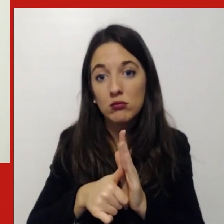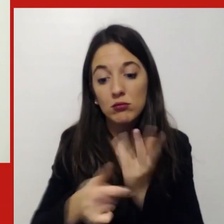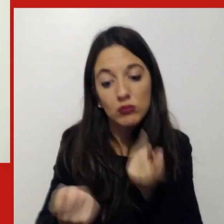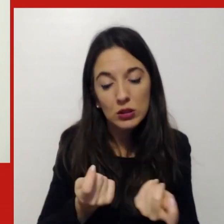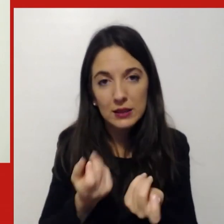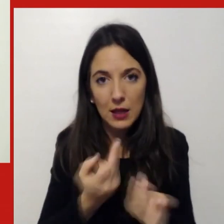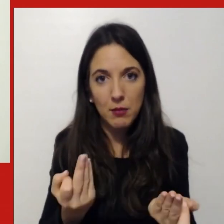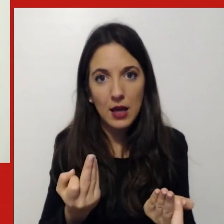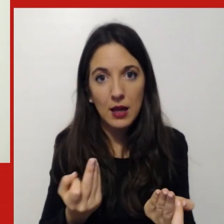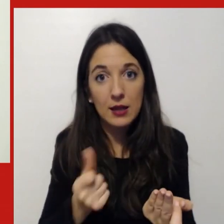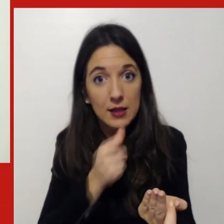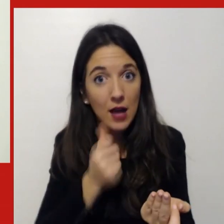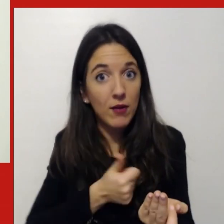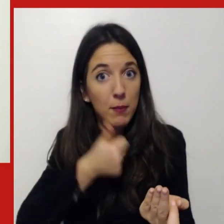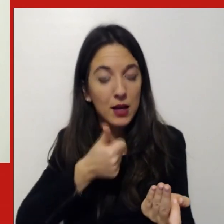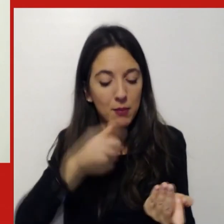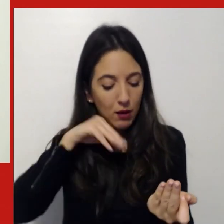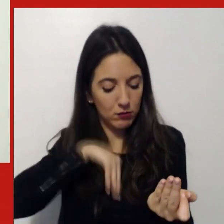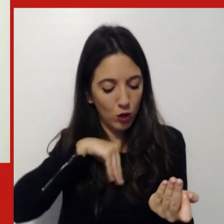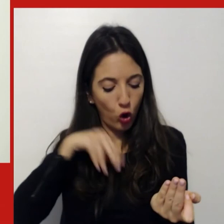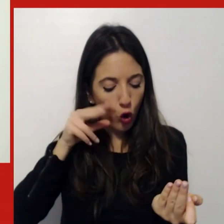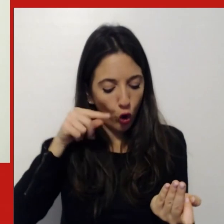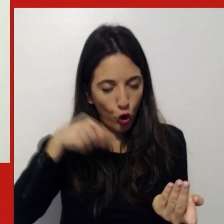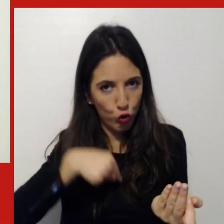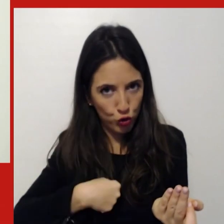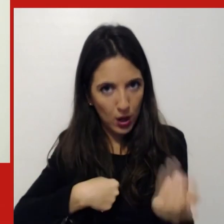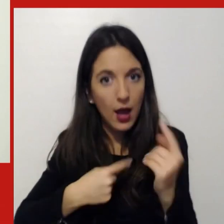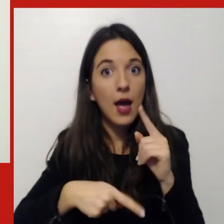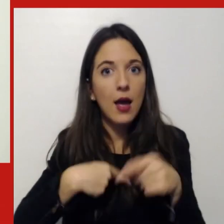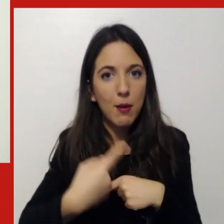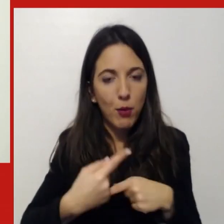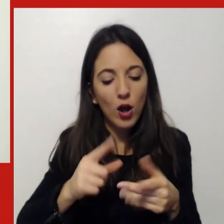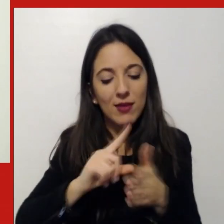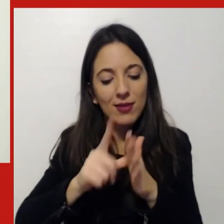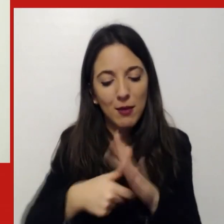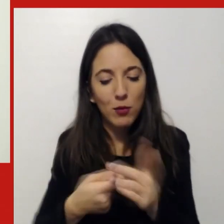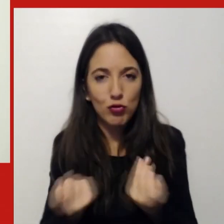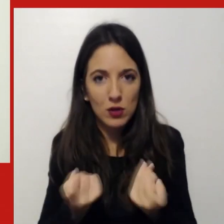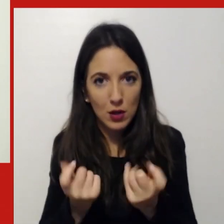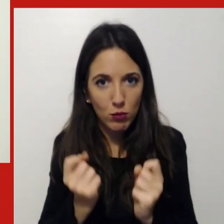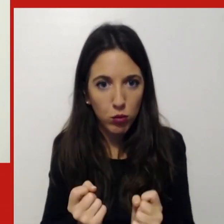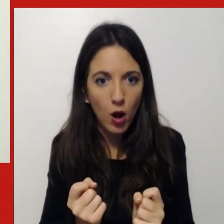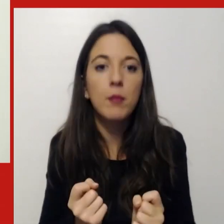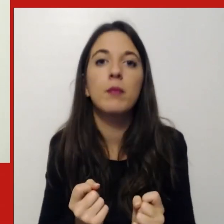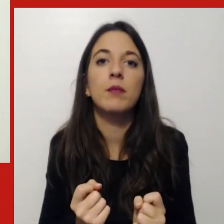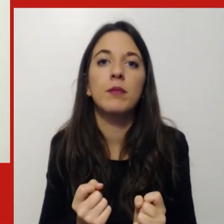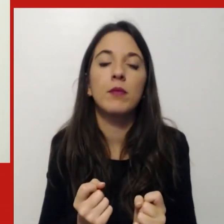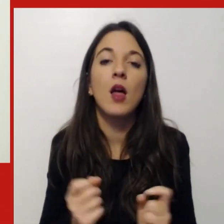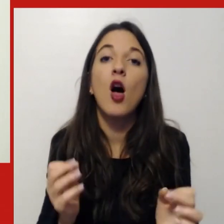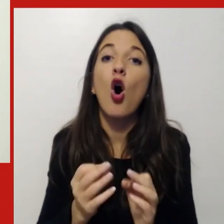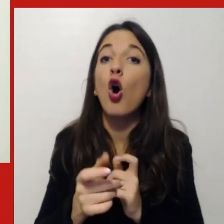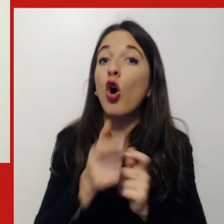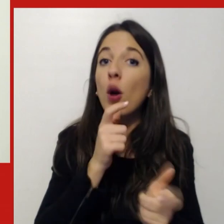se stessi e quindi ci sono tanti elementi diventare più efficace nella propria comunicazione